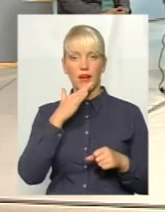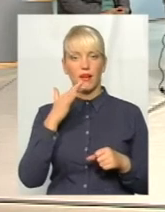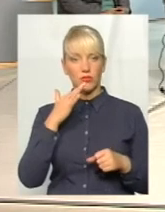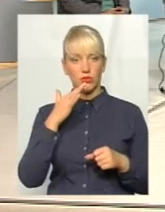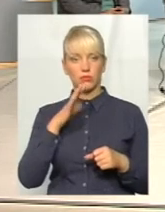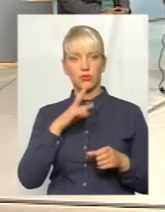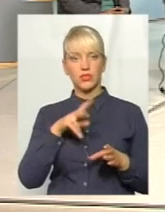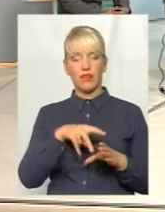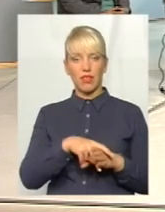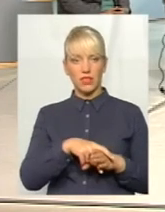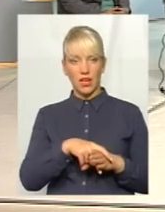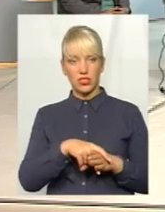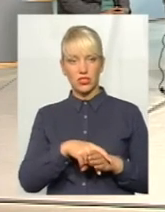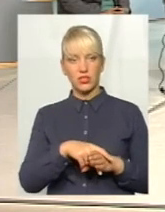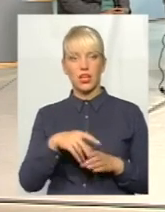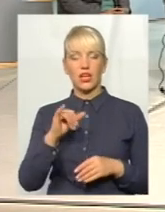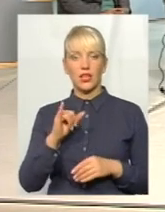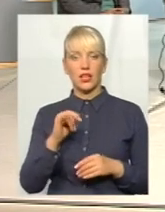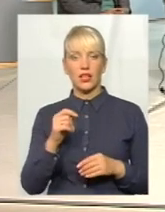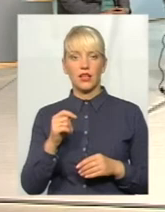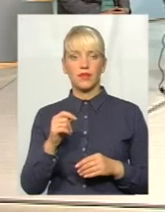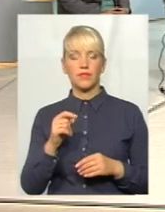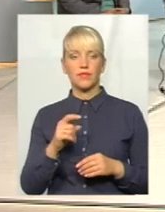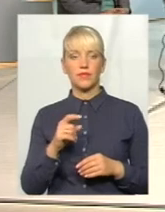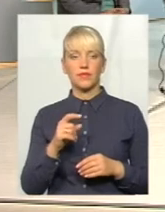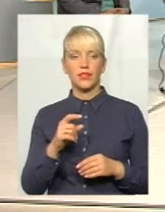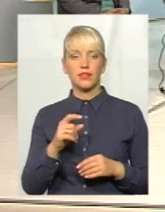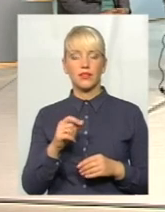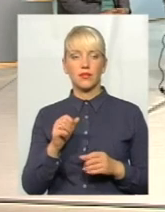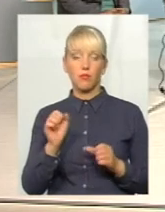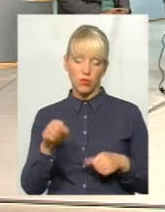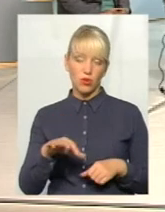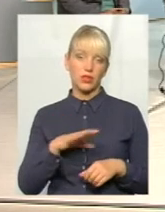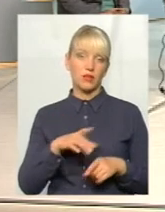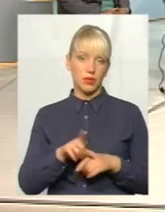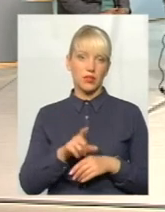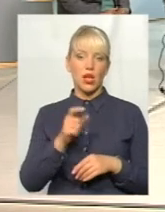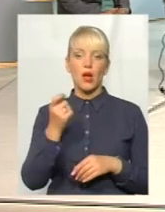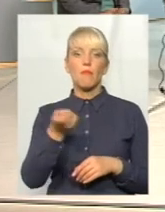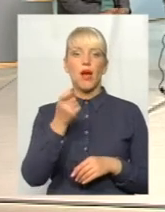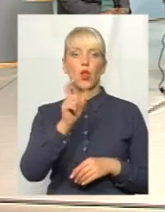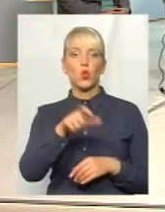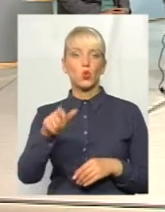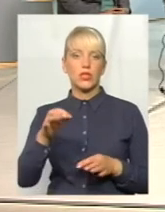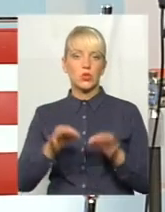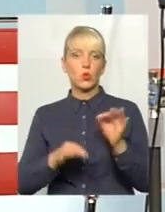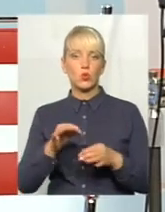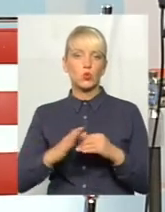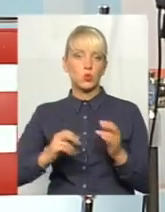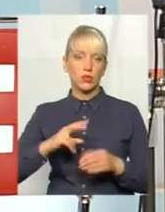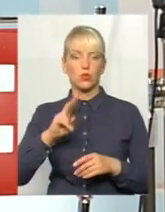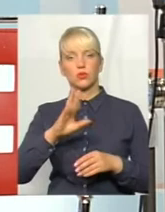завантаженість, і мало в штаті суддів. Хтось на